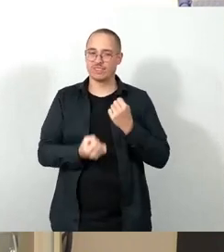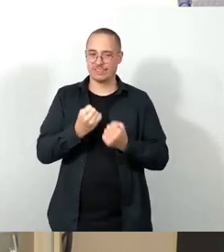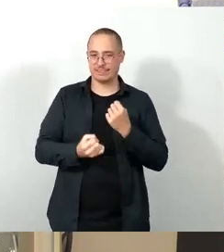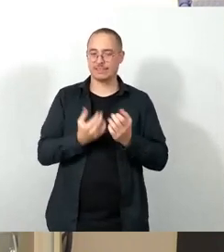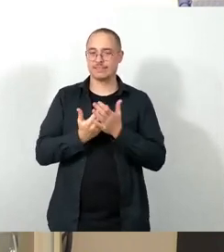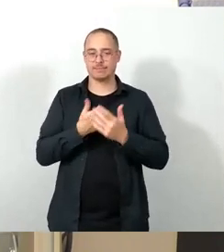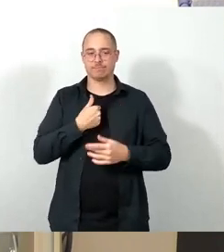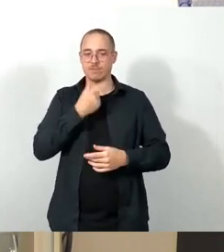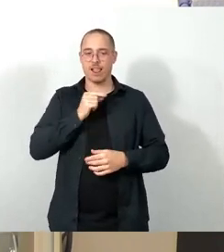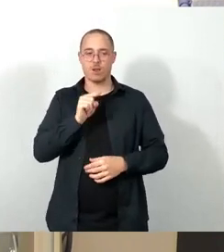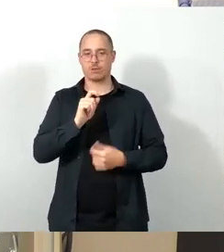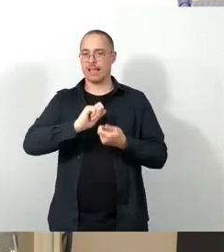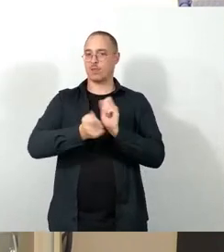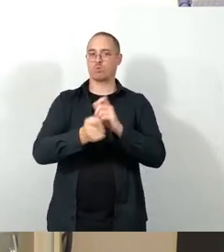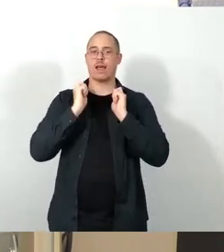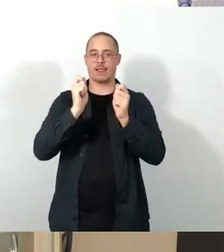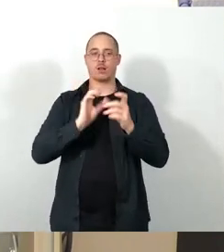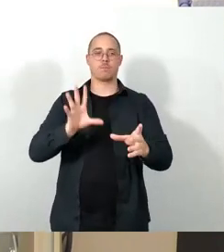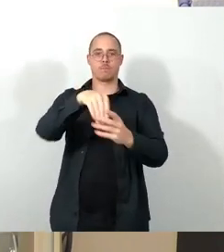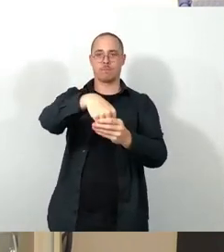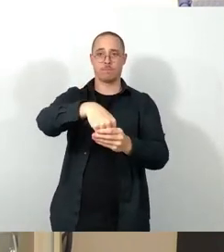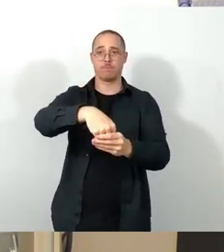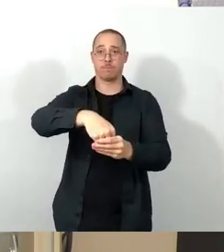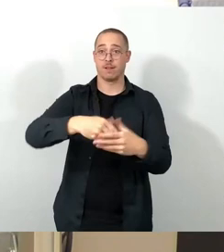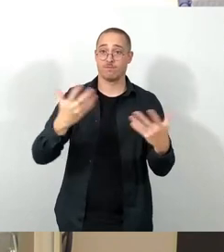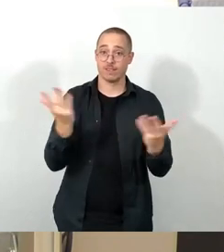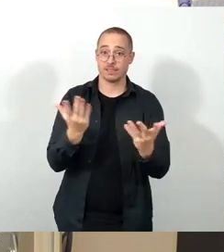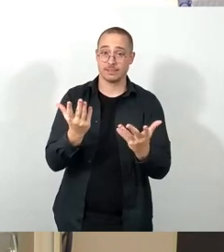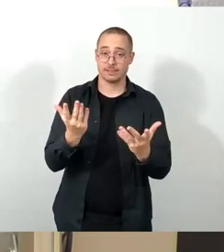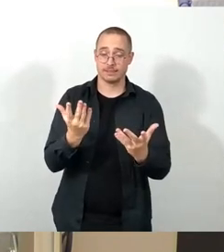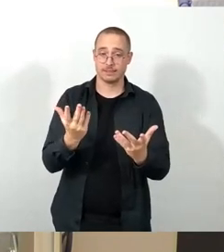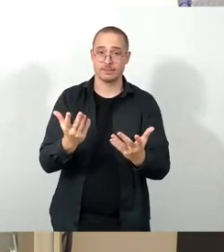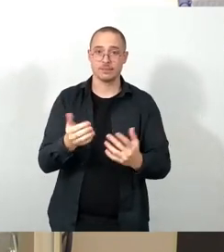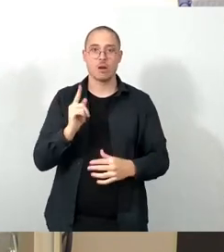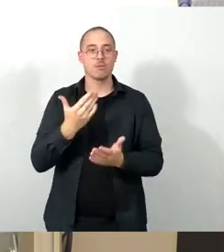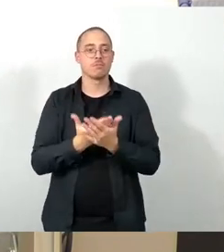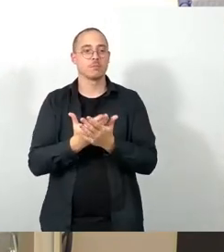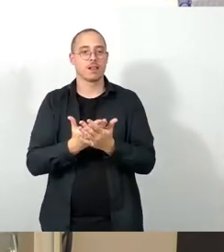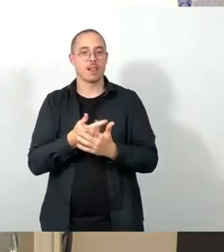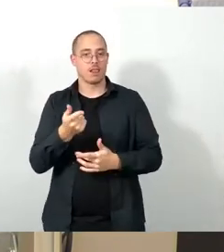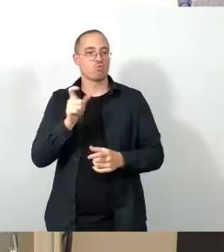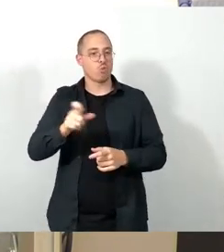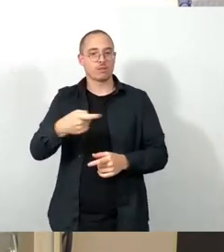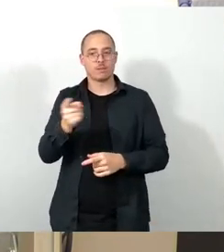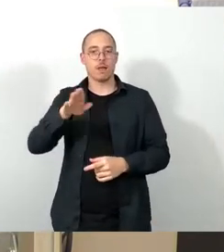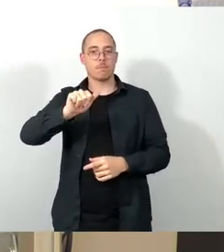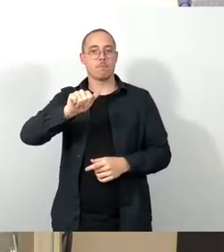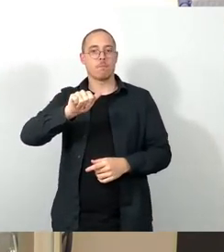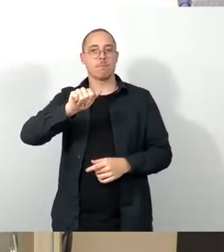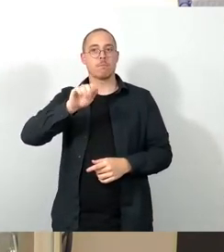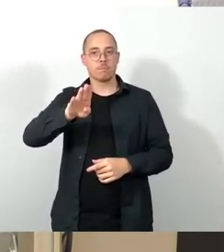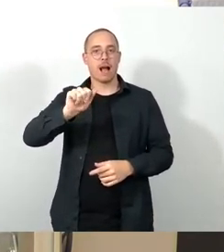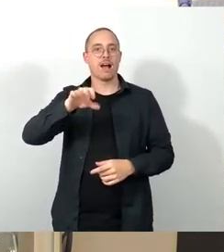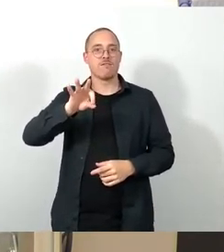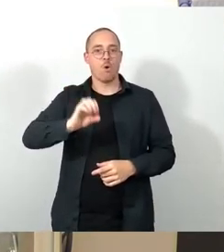in den Antrag ergänzen wollen, nämlich, dass auch Bezieherinnen und Bezieher von BAföG und von BAP, also Berufsausbildungsbeihilfe,